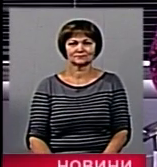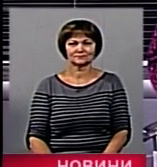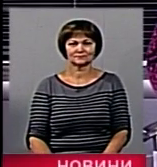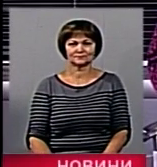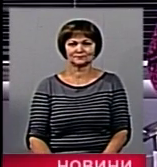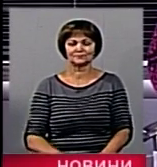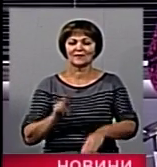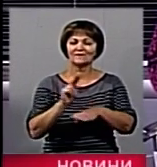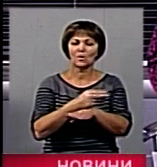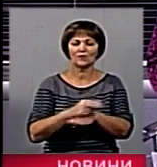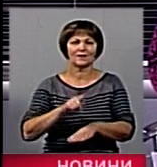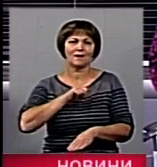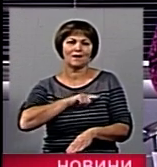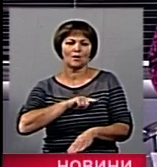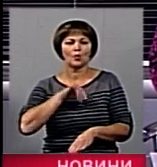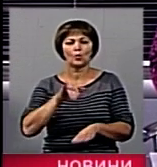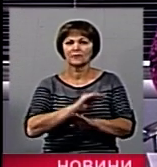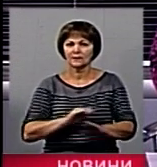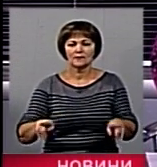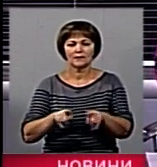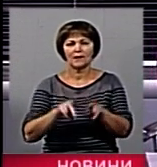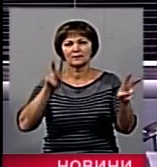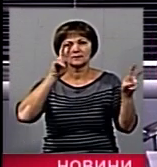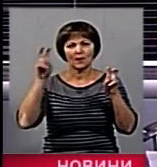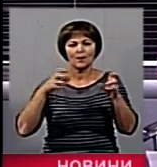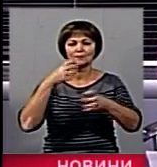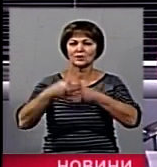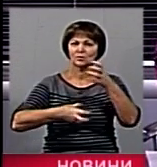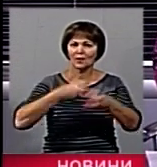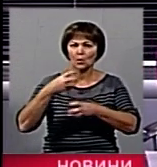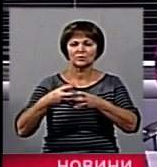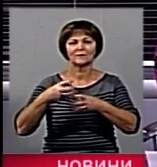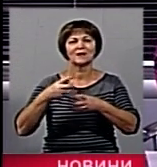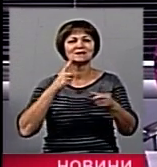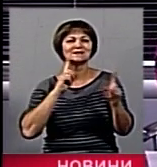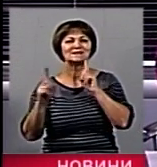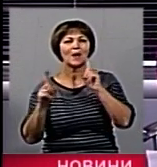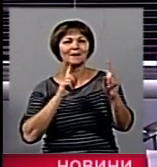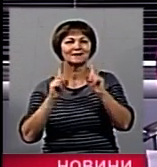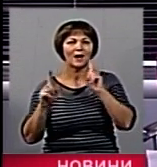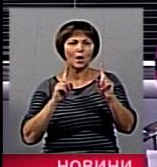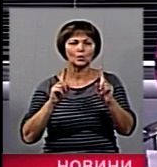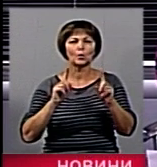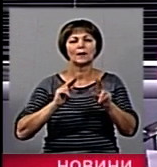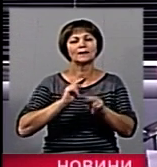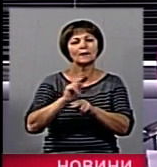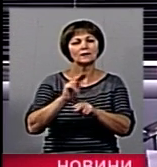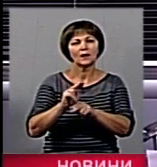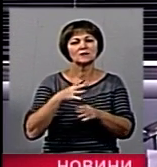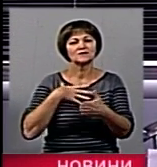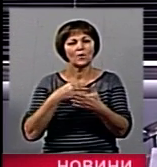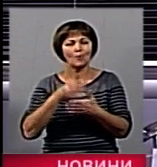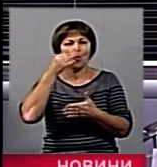Виховання характеру у дітей – такою була тема міжнародного семінару-тренінгу. З вихователями дитячих садків Житомирщини своїм